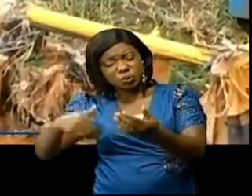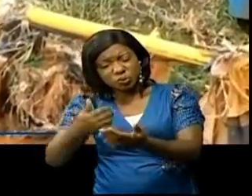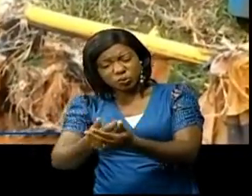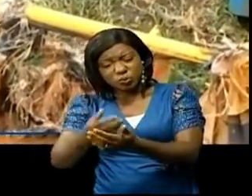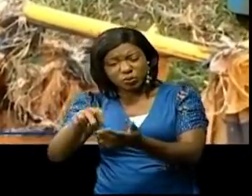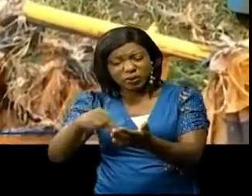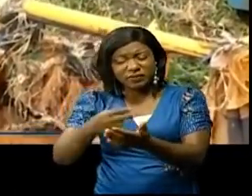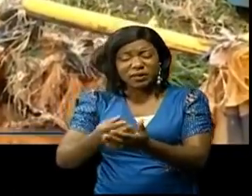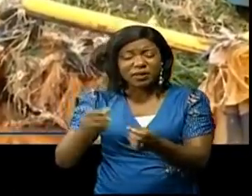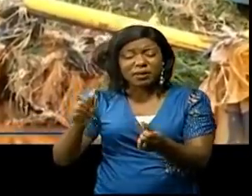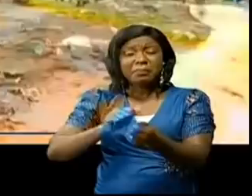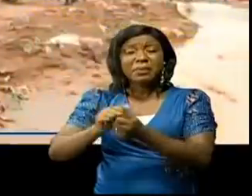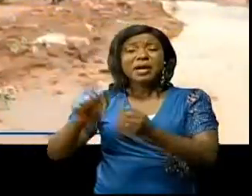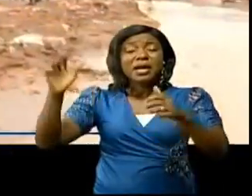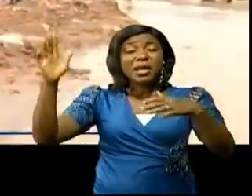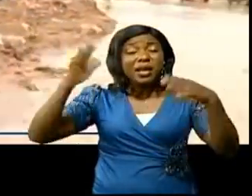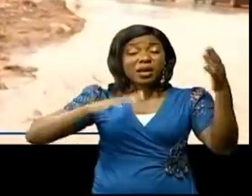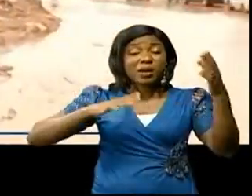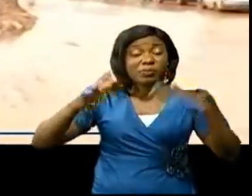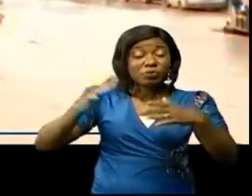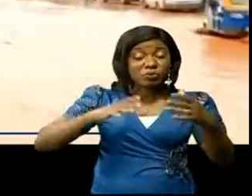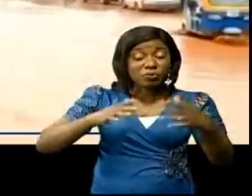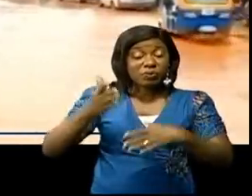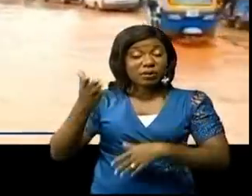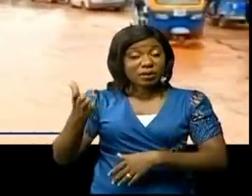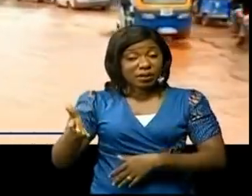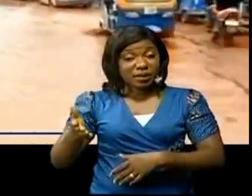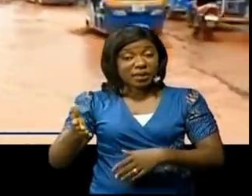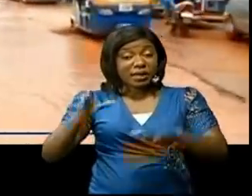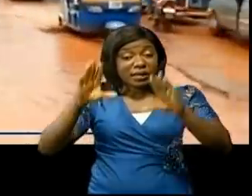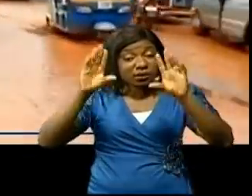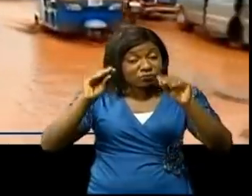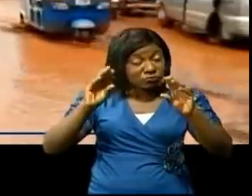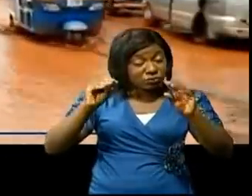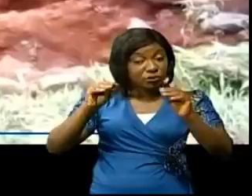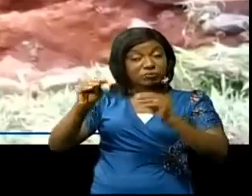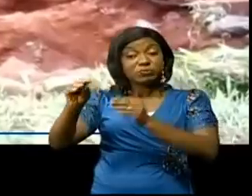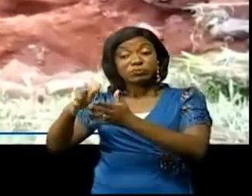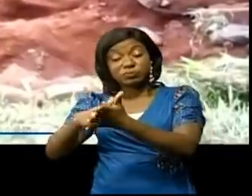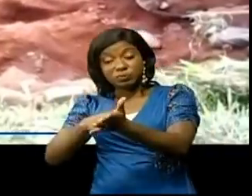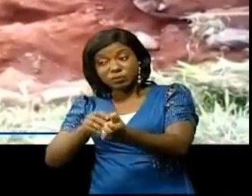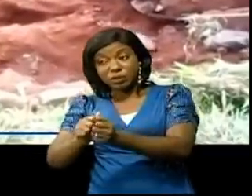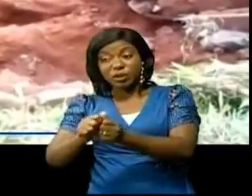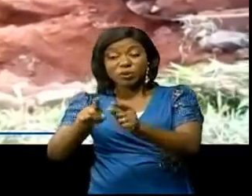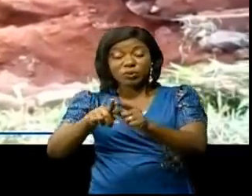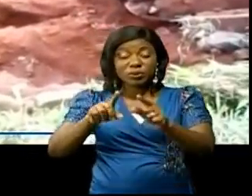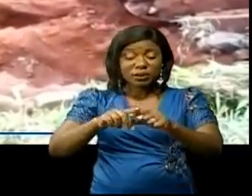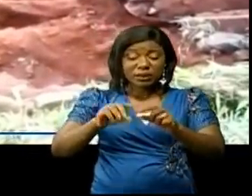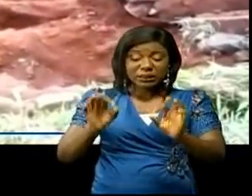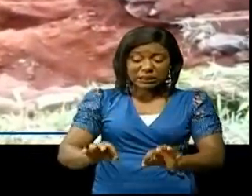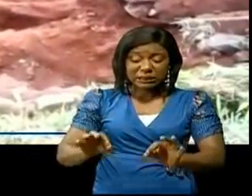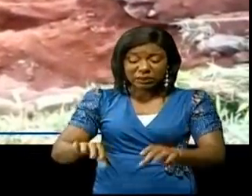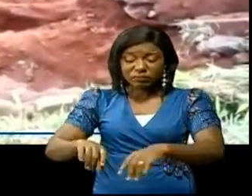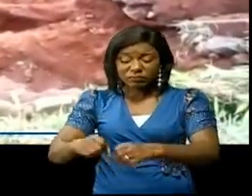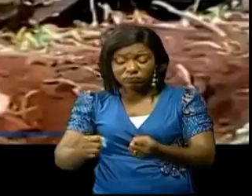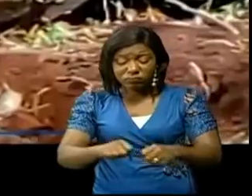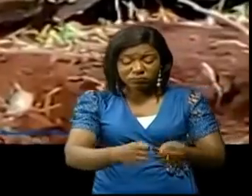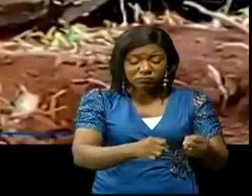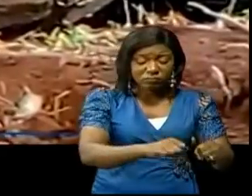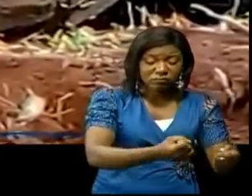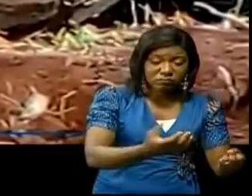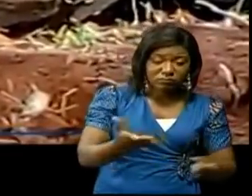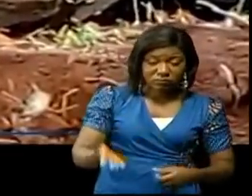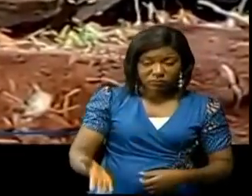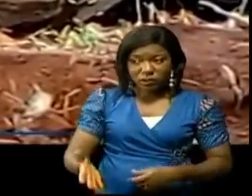par les torrents. Des dépôts de vente de marchandises diverses inondées, des glissements de terre et des maisons détruites signalés dans plusieurs quartiers et